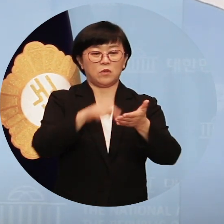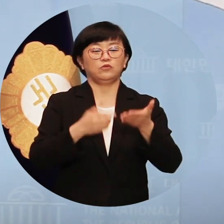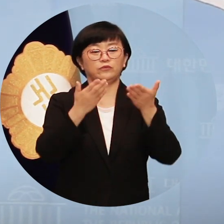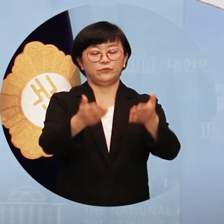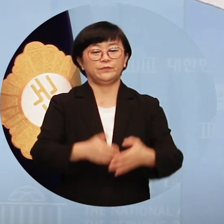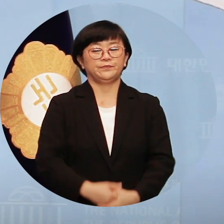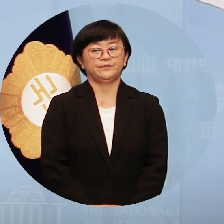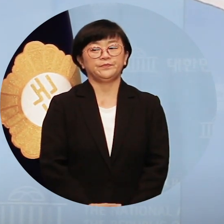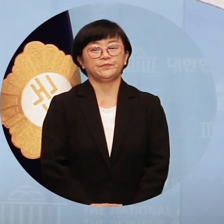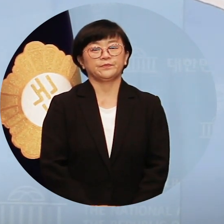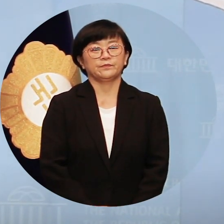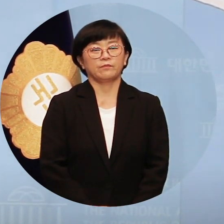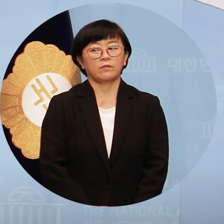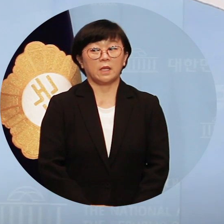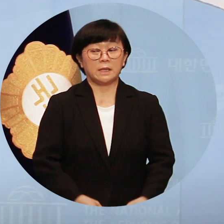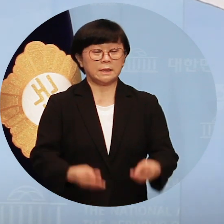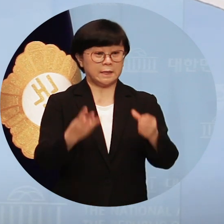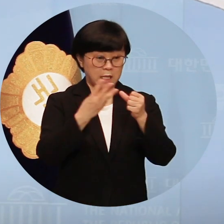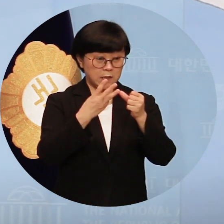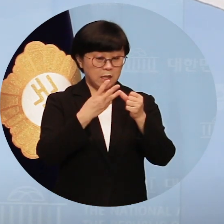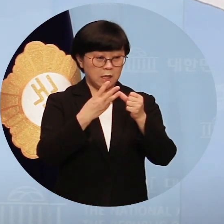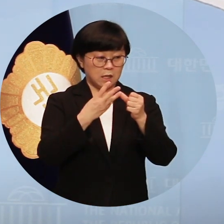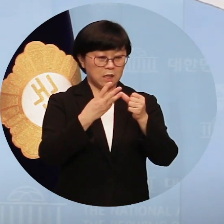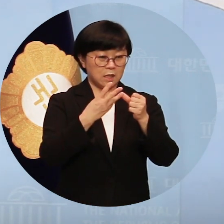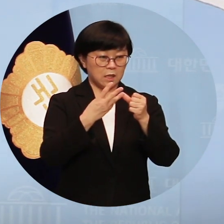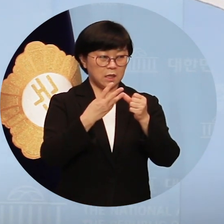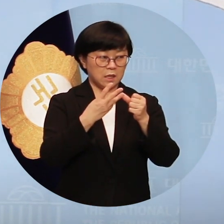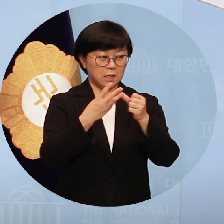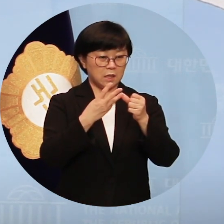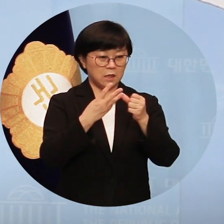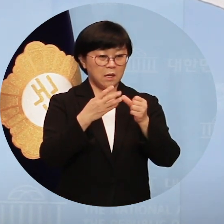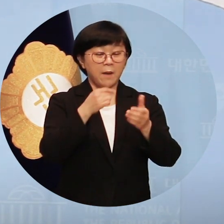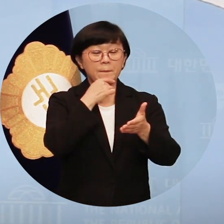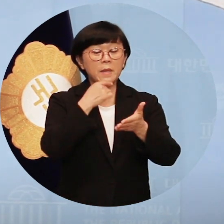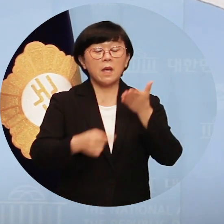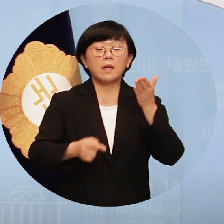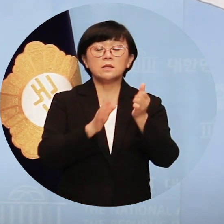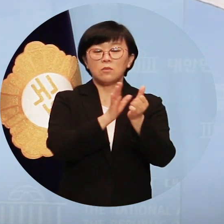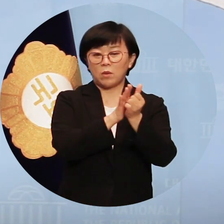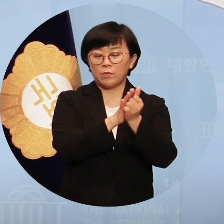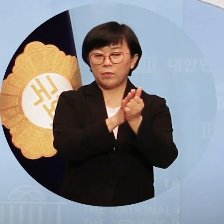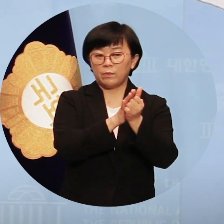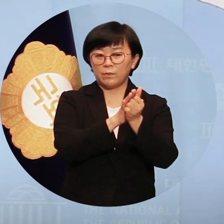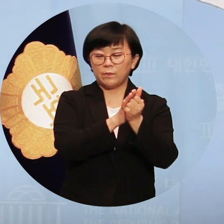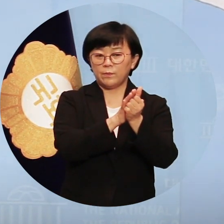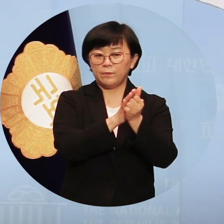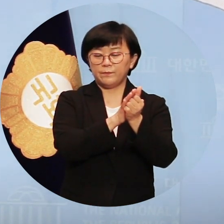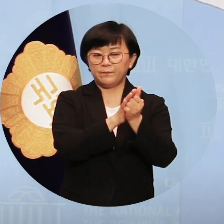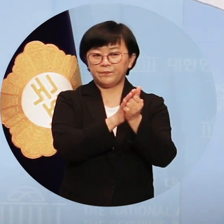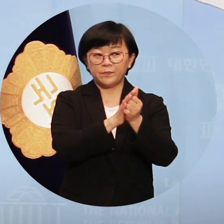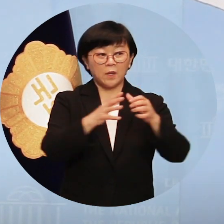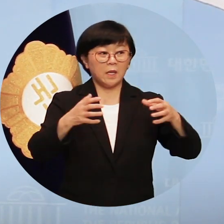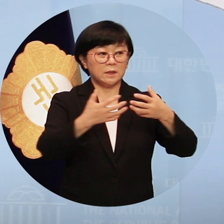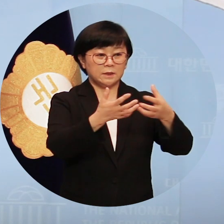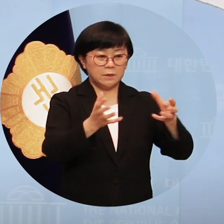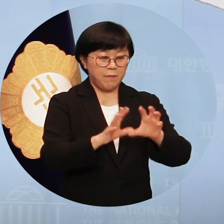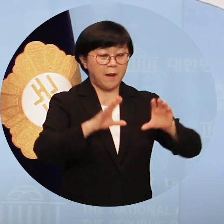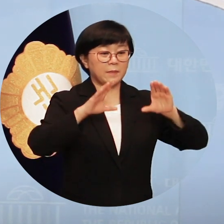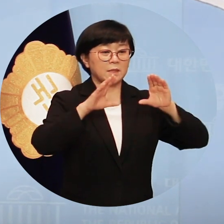셋째, 피해지원입니다. 피해지원은 집합금지, 집합제한의 직접 대상은 아니지만